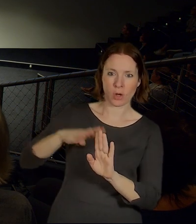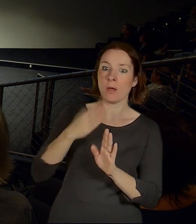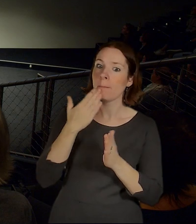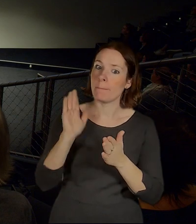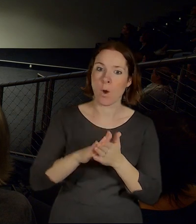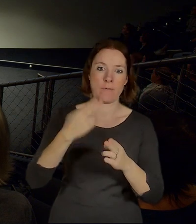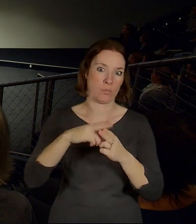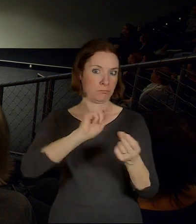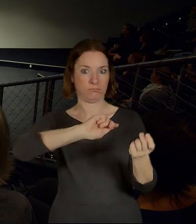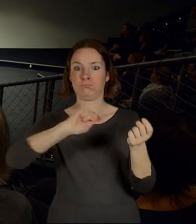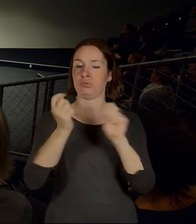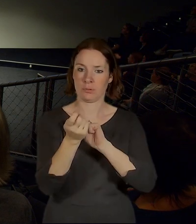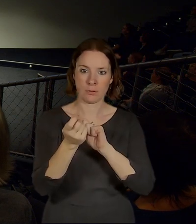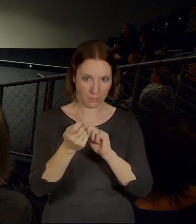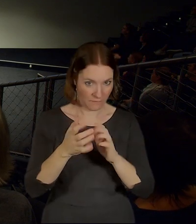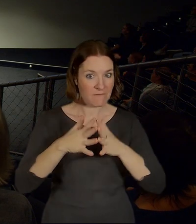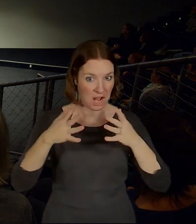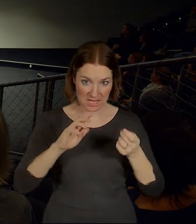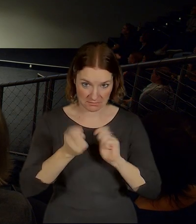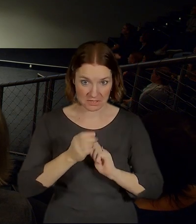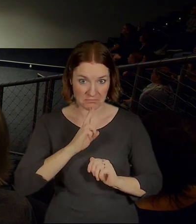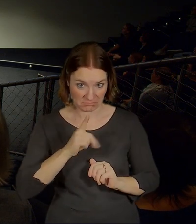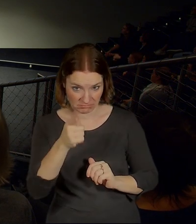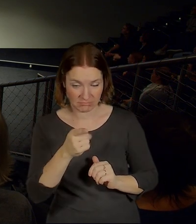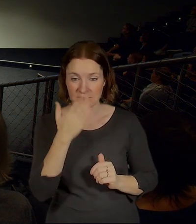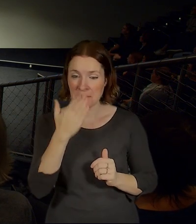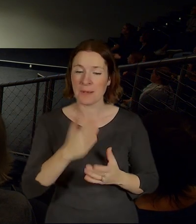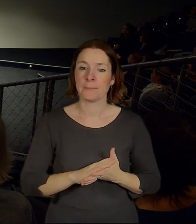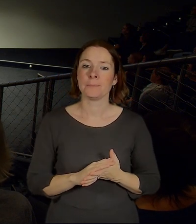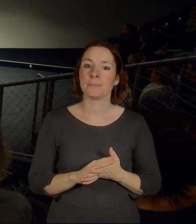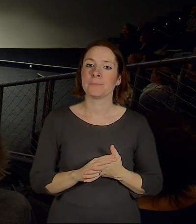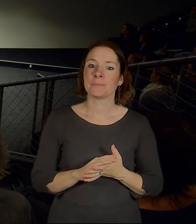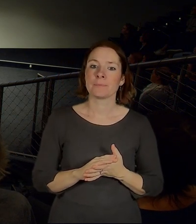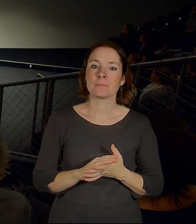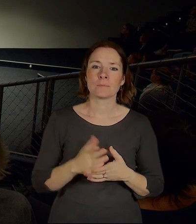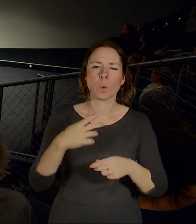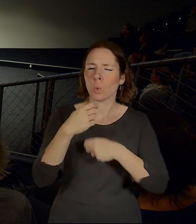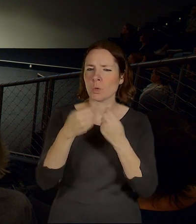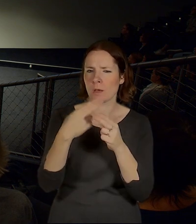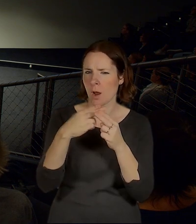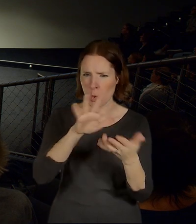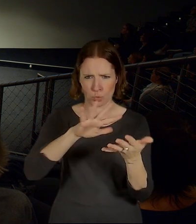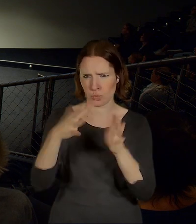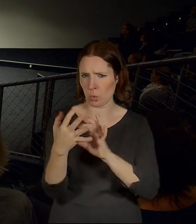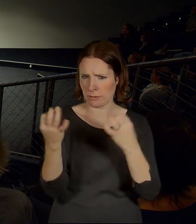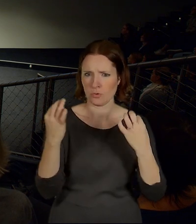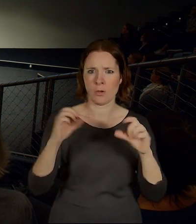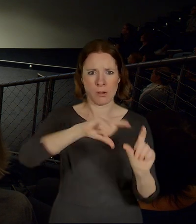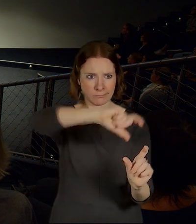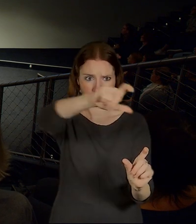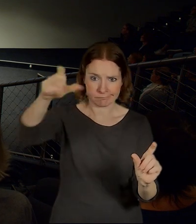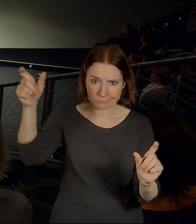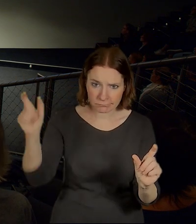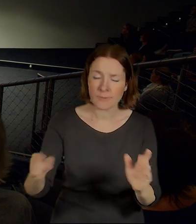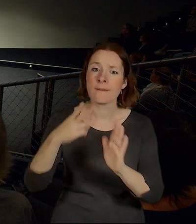Já myslím, že ta změna je výrazná. Je to o tom, že tam proběhla rekonstrukce té vlakové